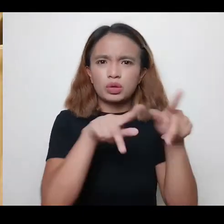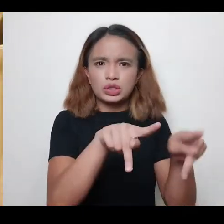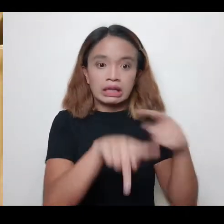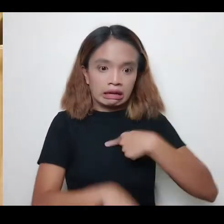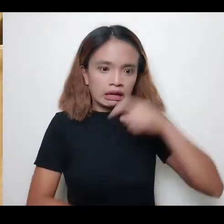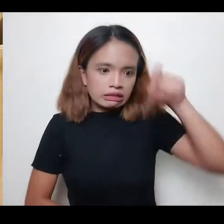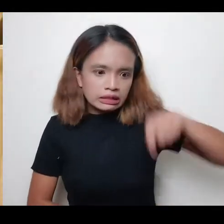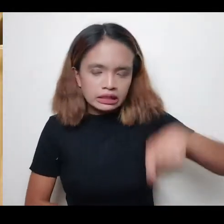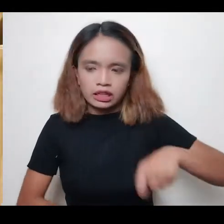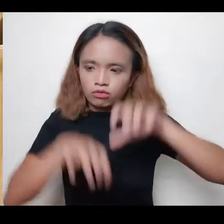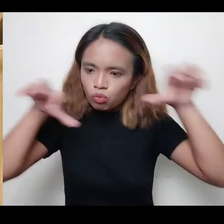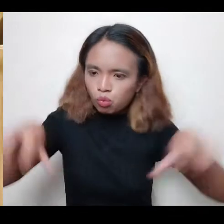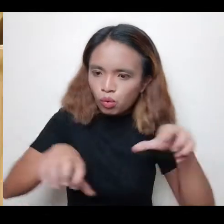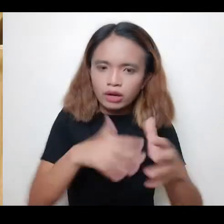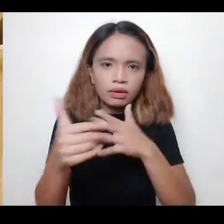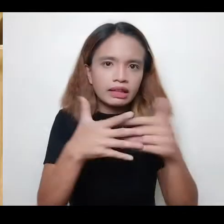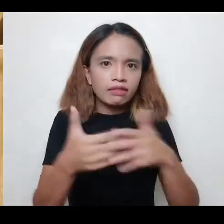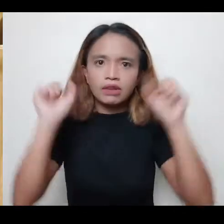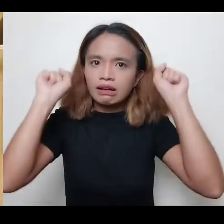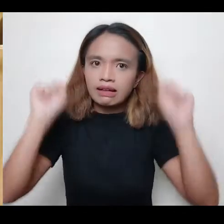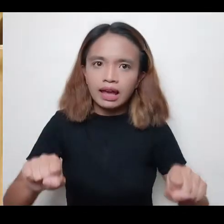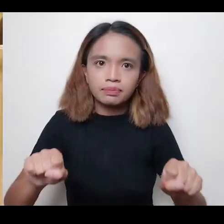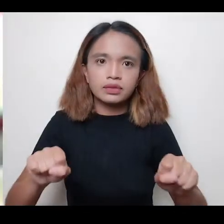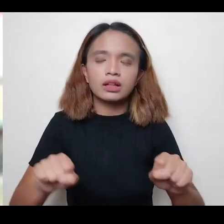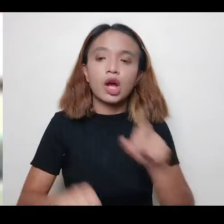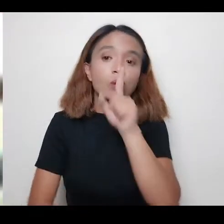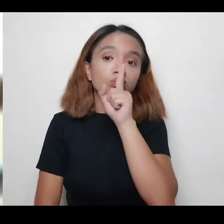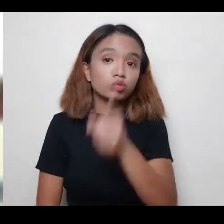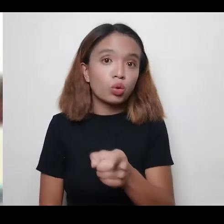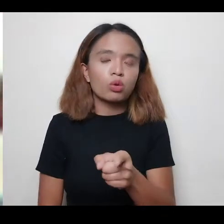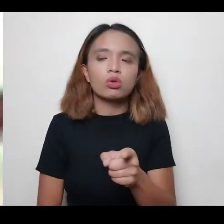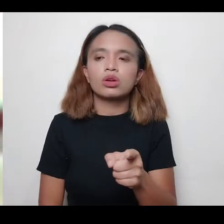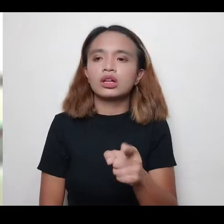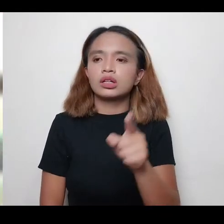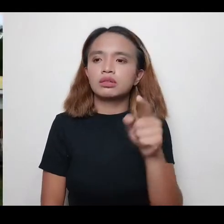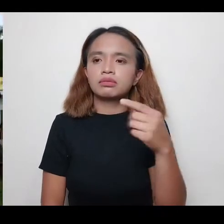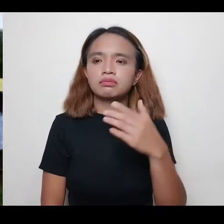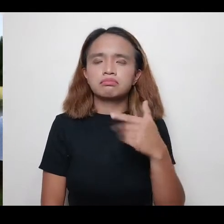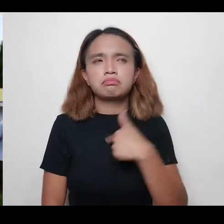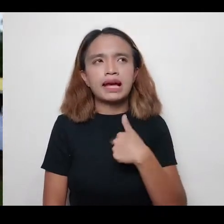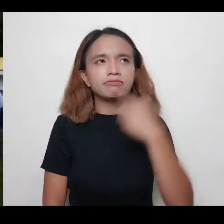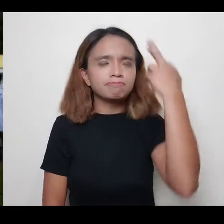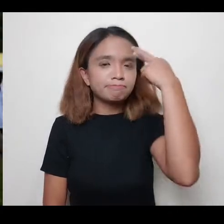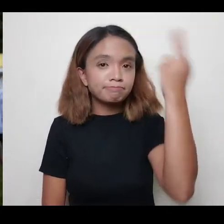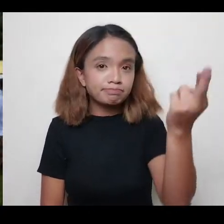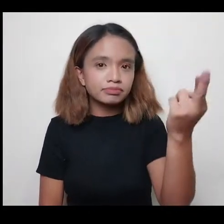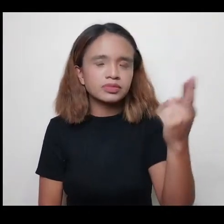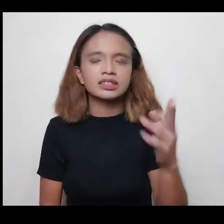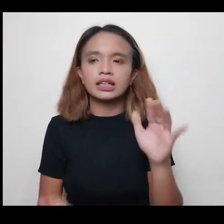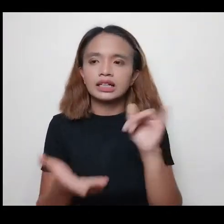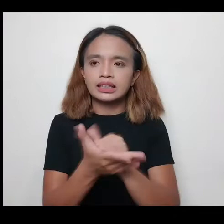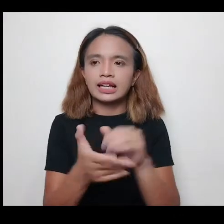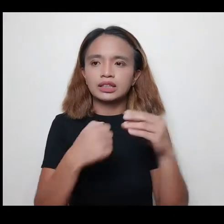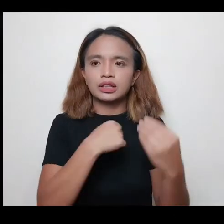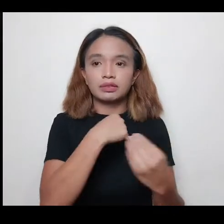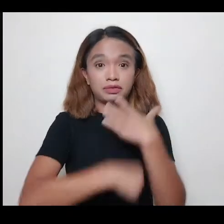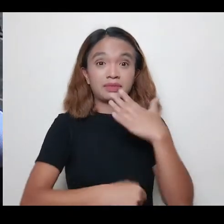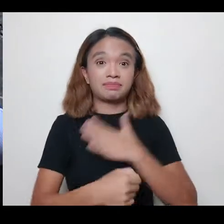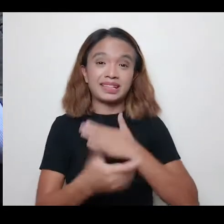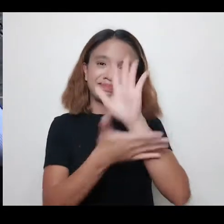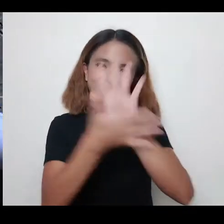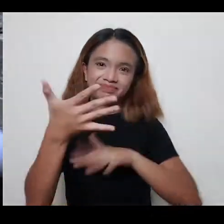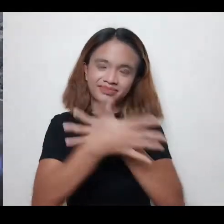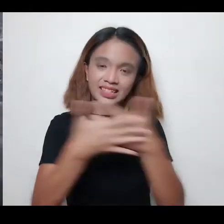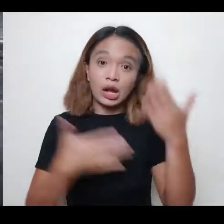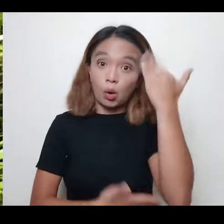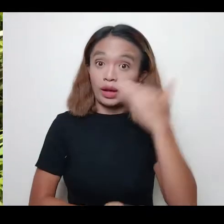na kailangan ko ng gawin yung lahat na kaya kong gagawin. So talagang yung realization na yun, yun yung nakaka-affect ng